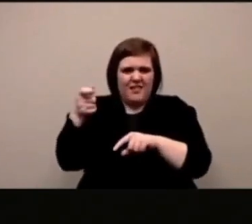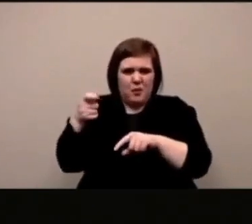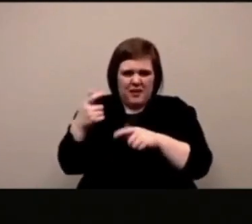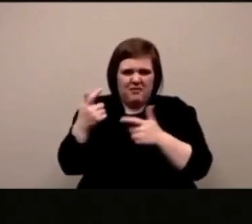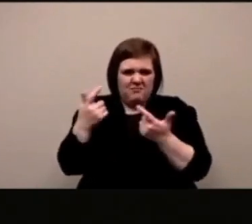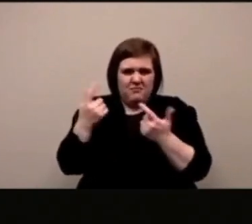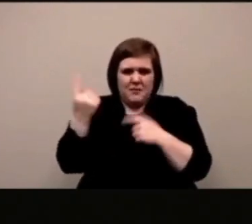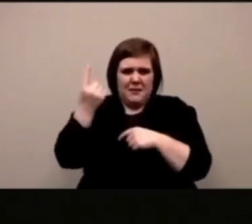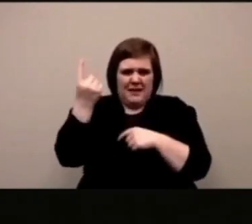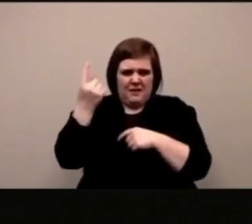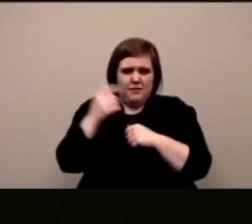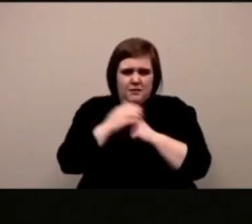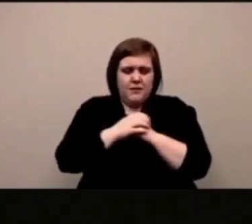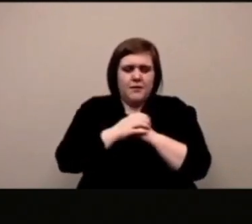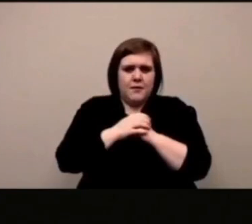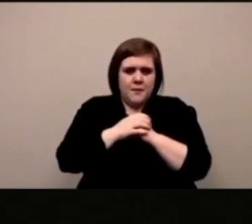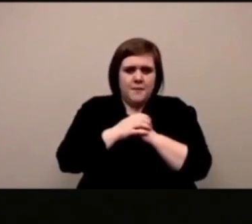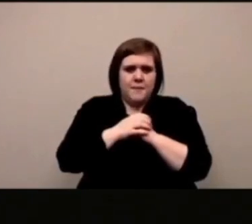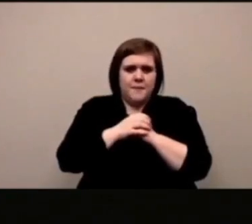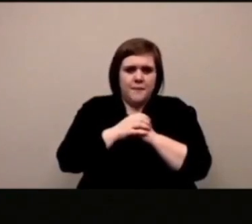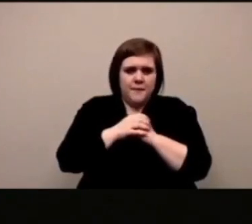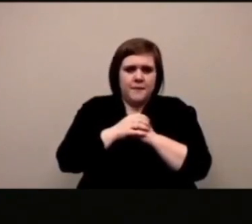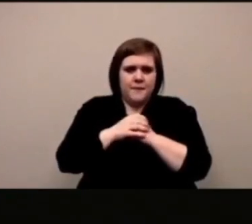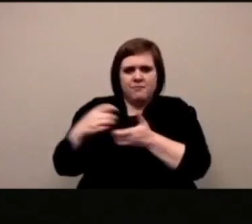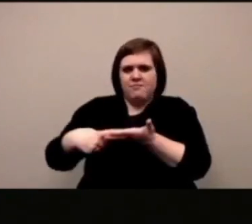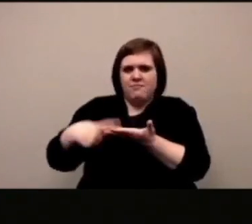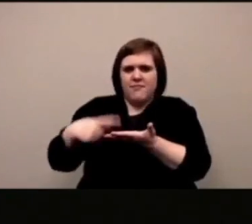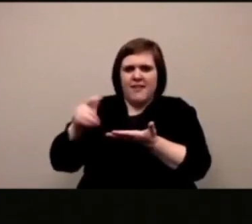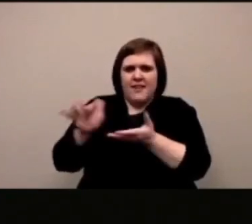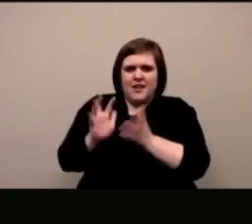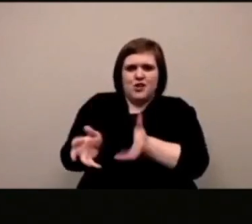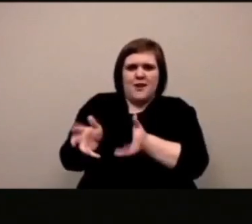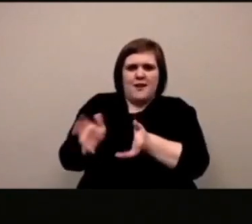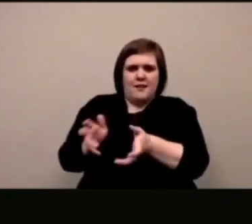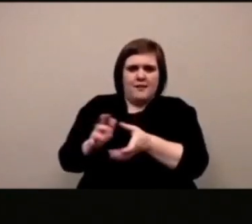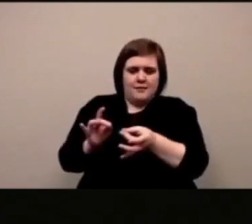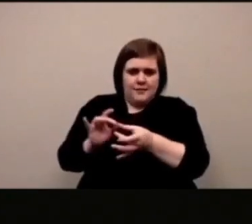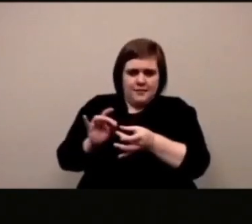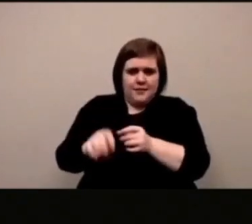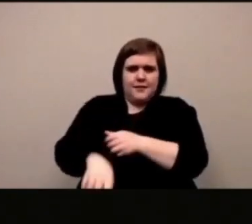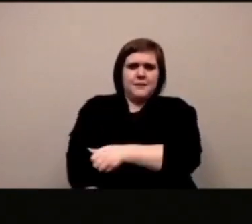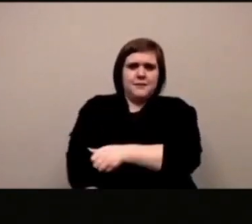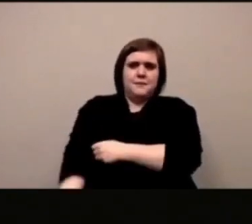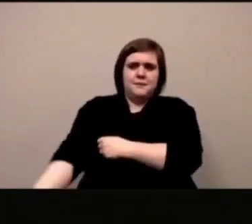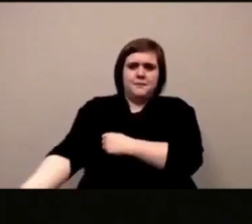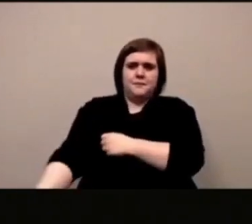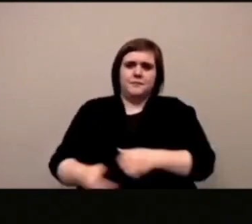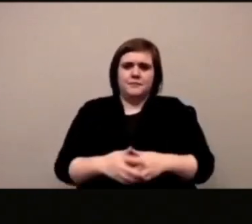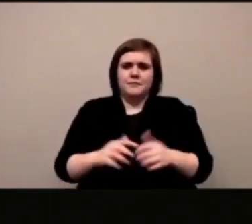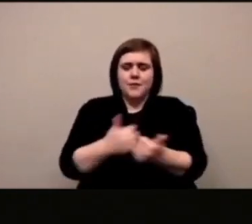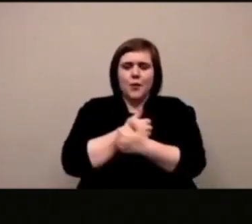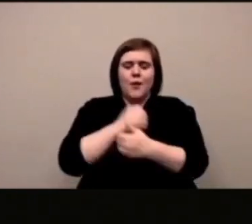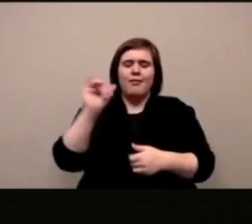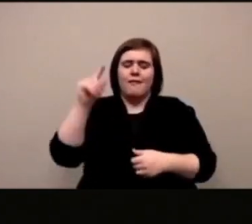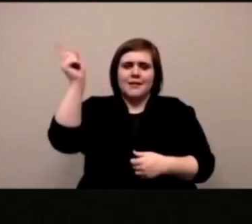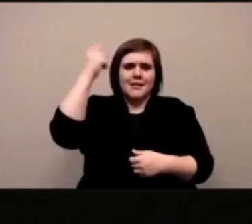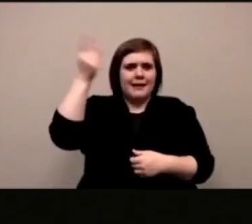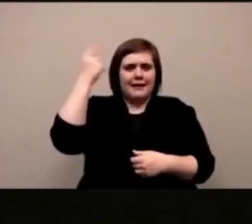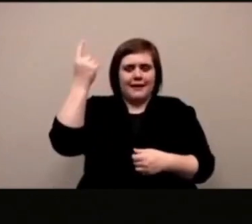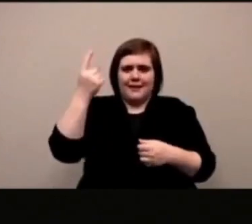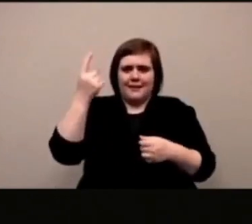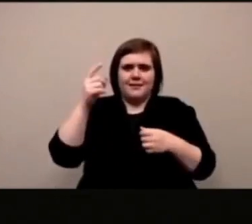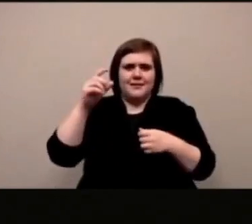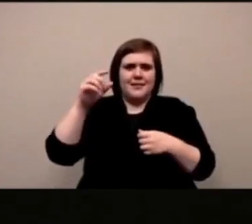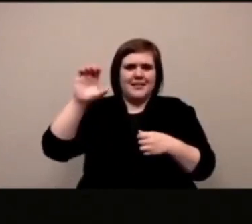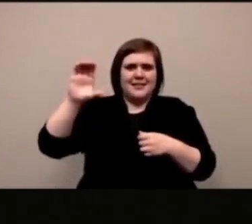si faccia può cambiare l'ambiente quello che abbiamo dietro cambiare una luce tirare